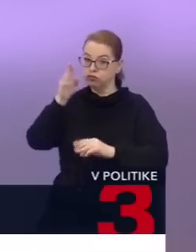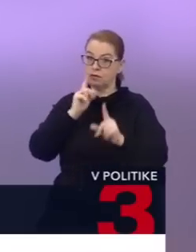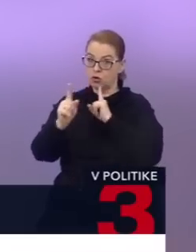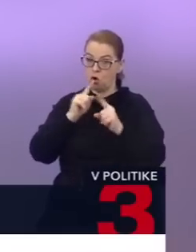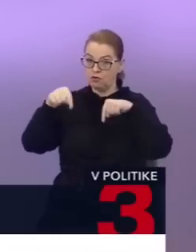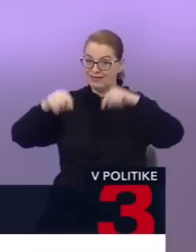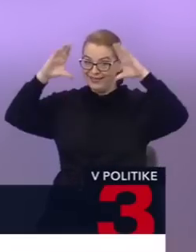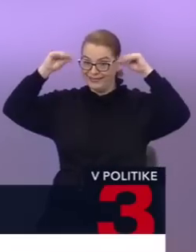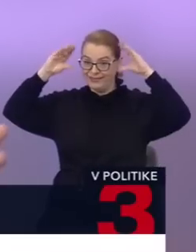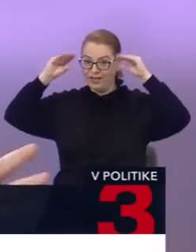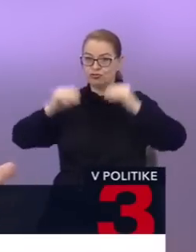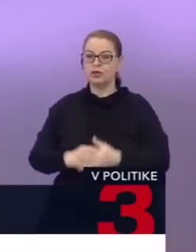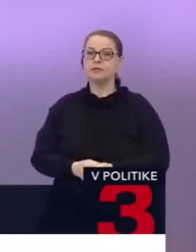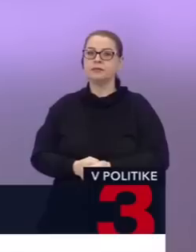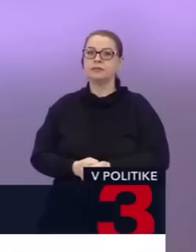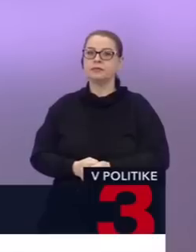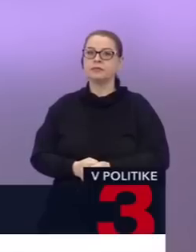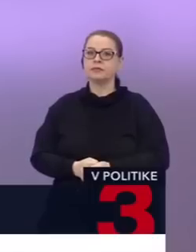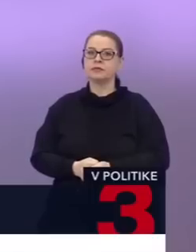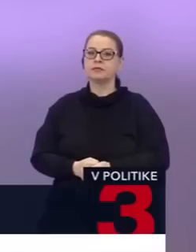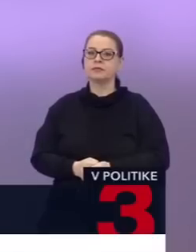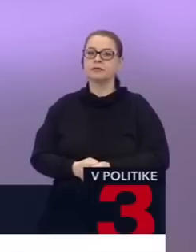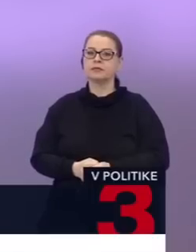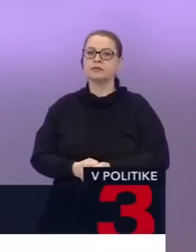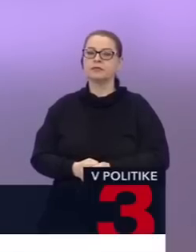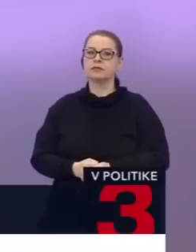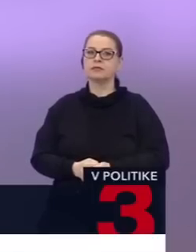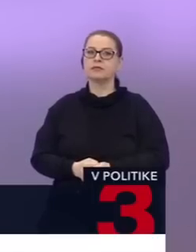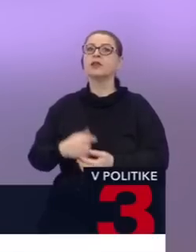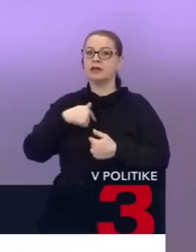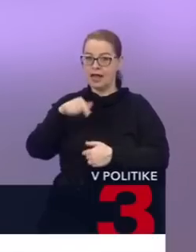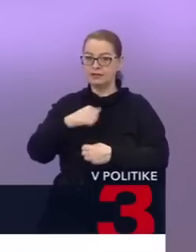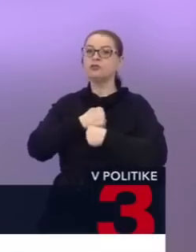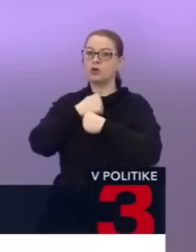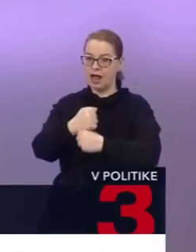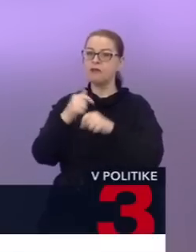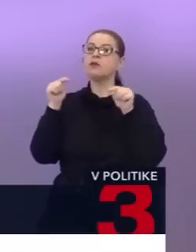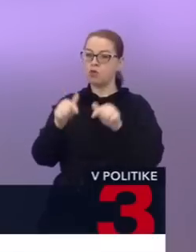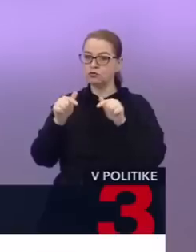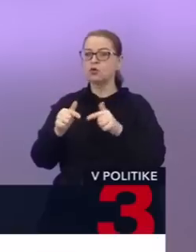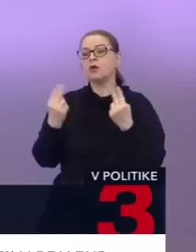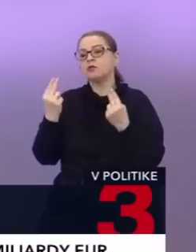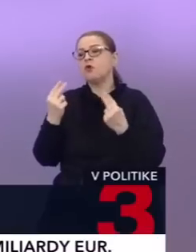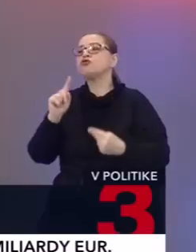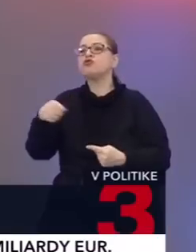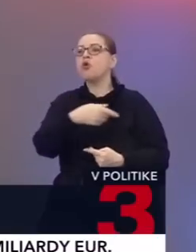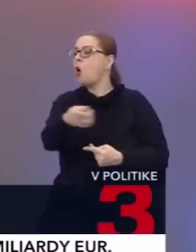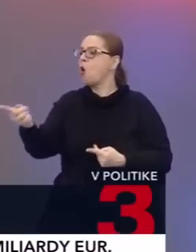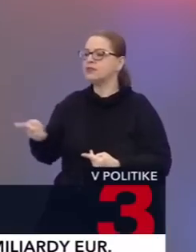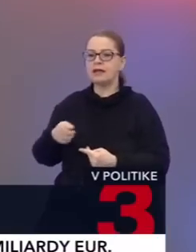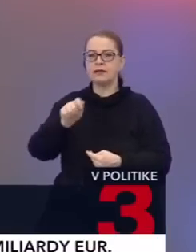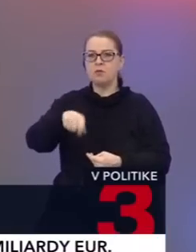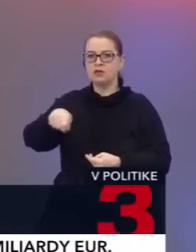večer. Takže tam sa nachádzame. Samozrejme, ja tento návrh podporujem, ale je to o hlasoch poslancov. Dobre.